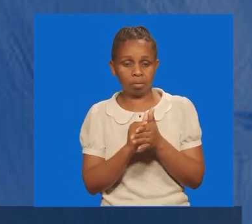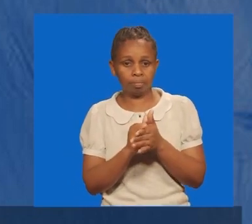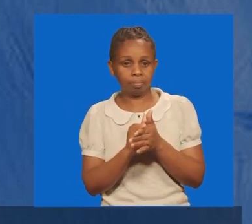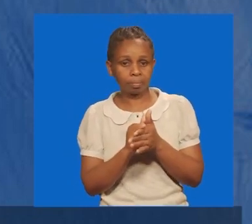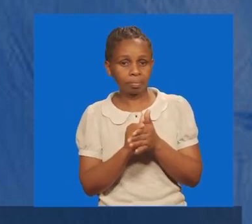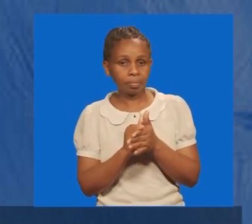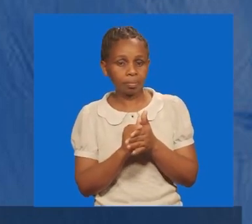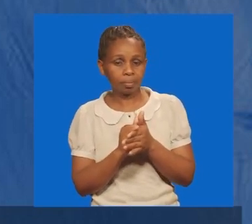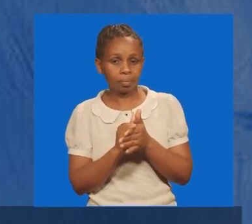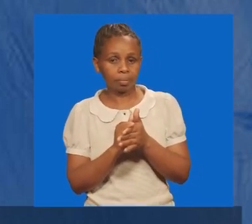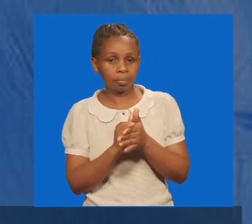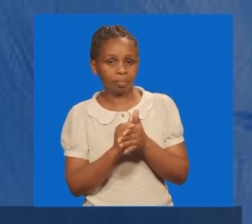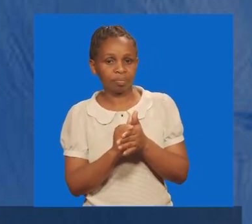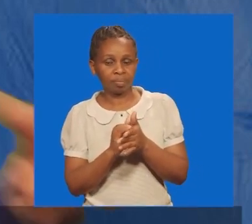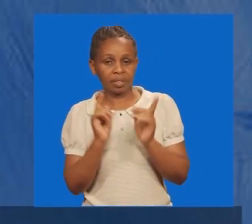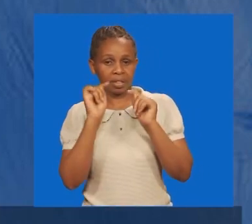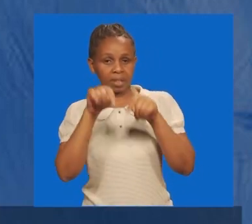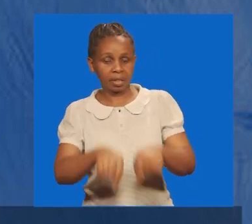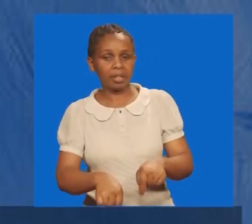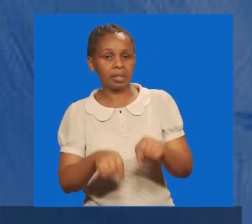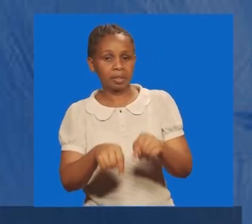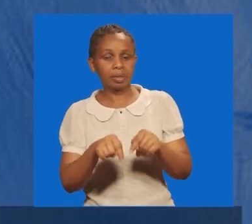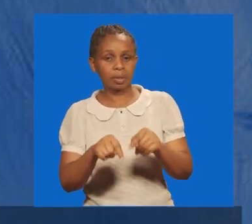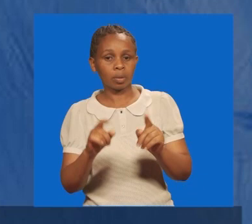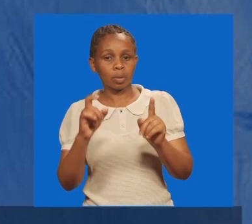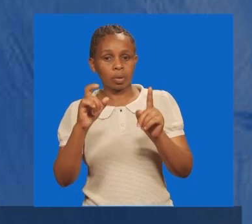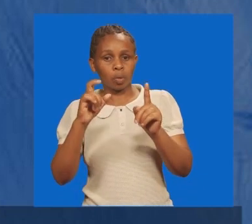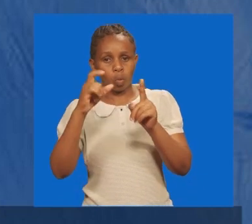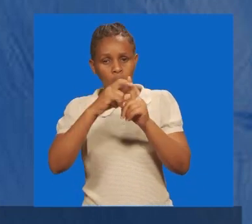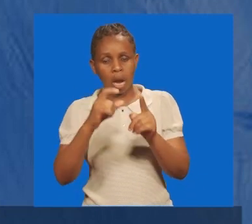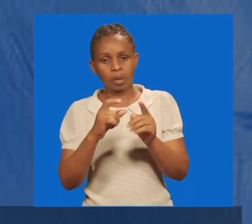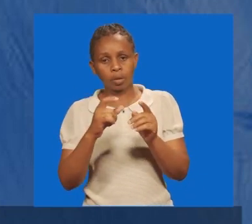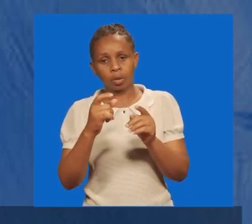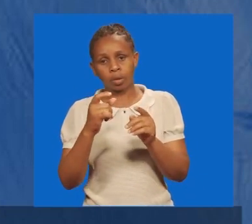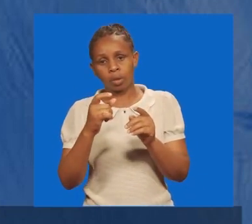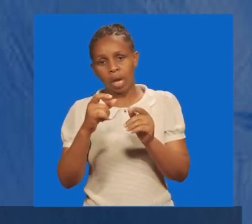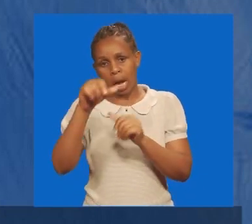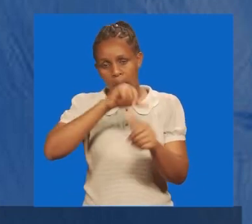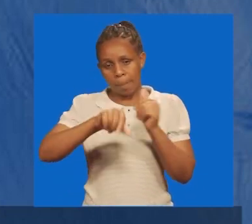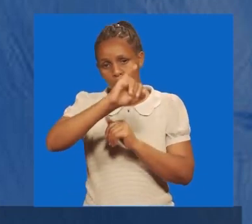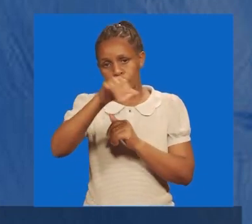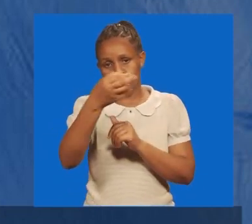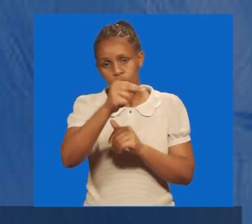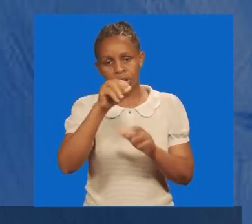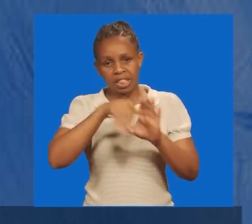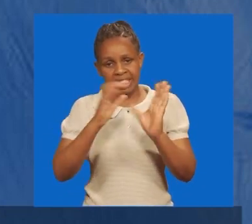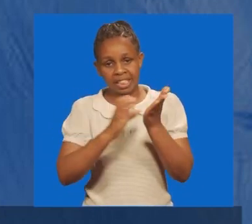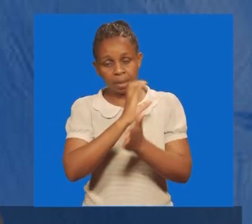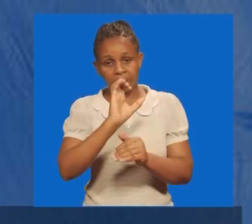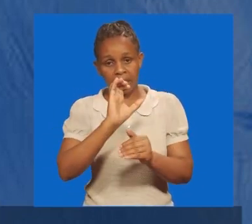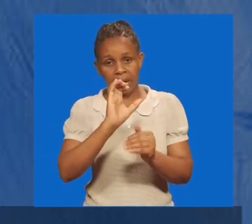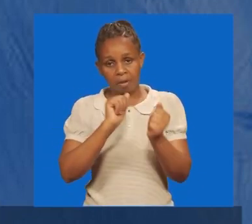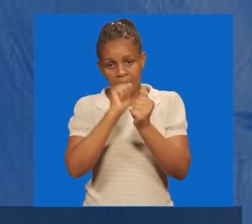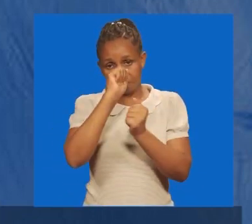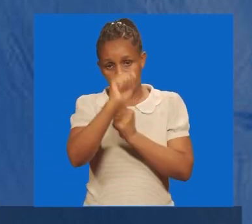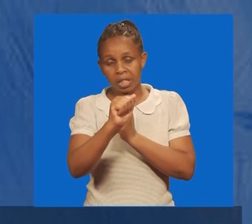kitabu ikicha yohana, kinaleta ushirika wetu, karibu sana na mungu, kwenye mlangu wa kuminatano, na